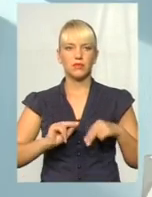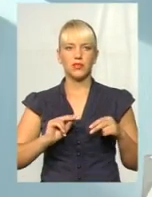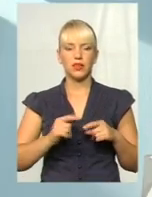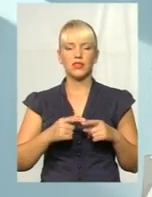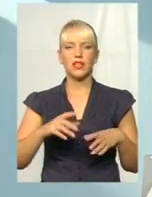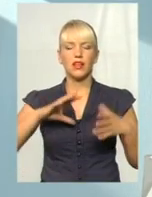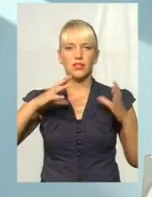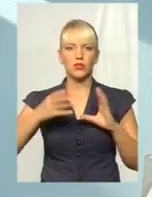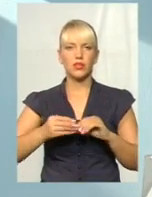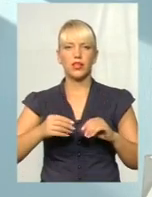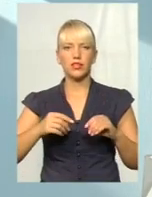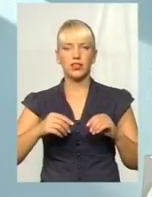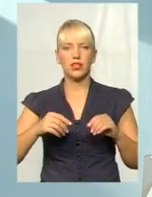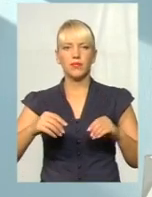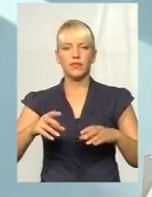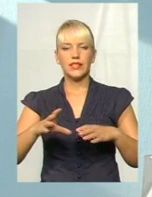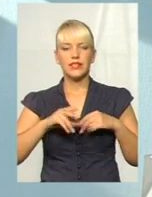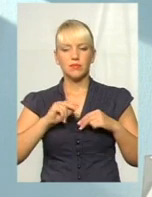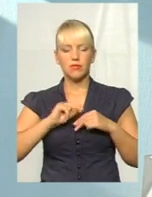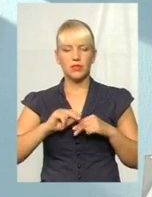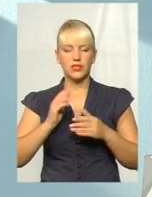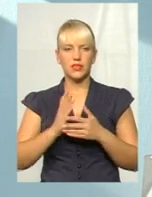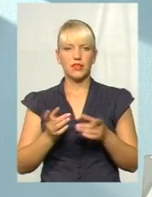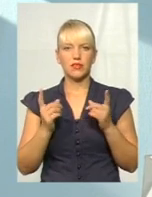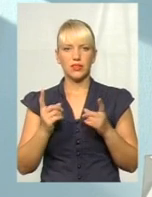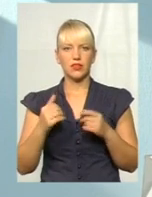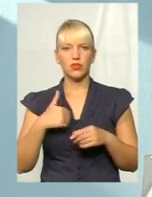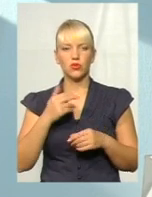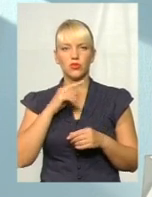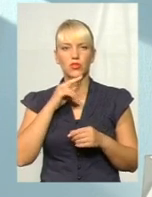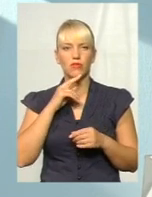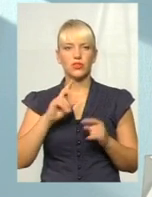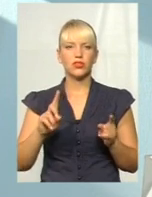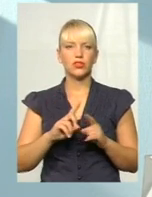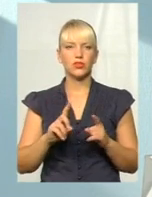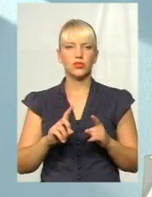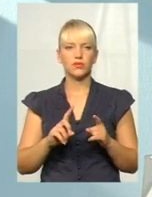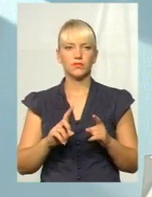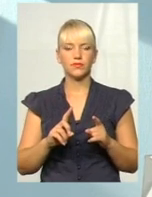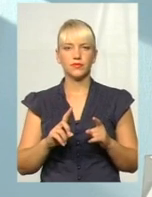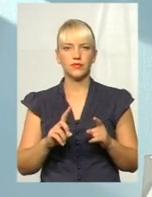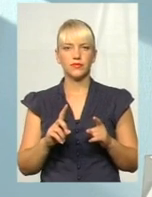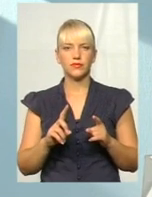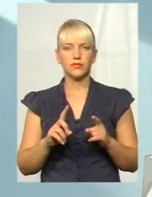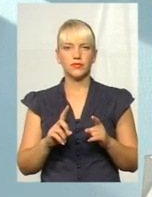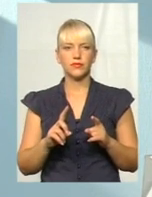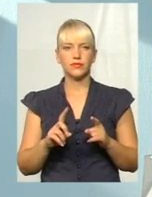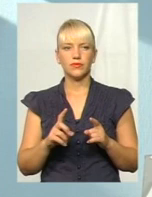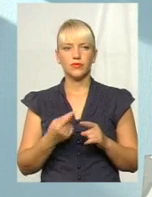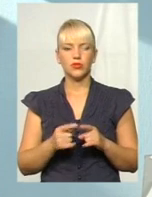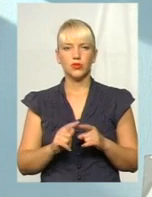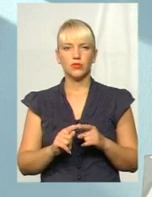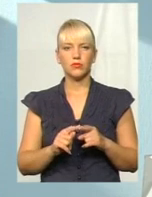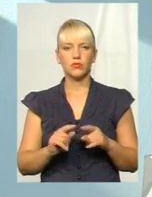Результати співпраці є і великі. Хочу зауважити, що хто в цьому